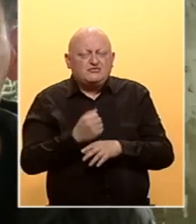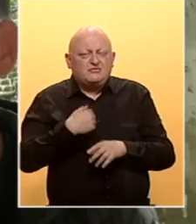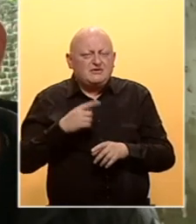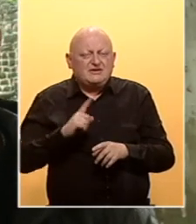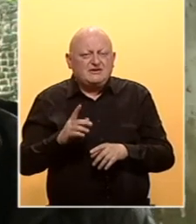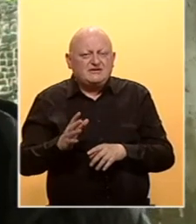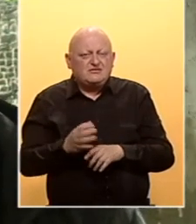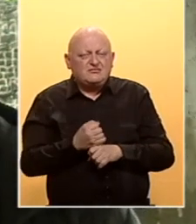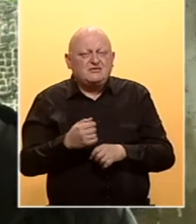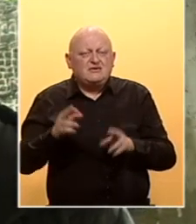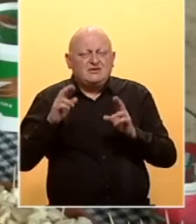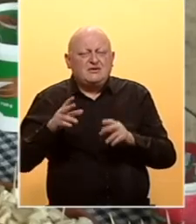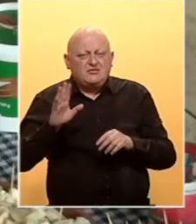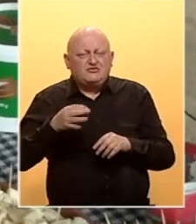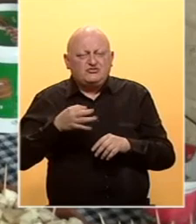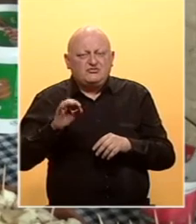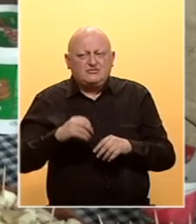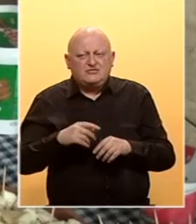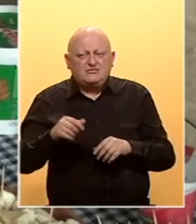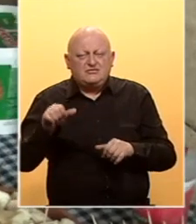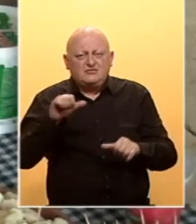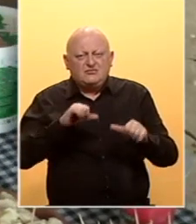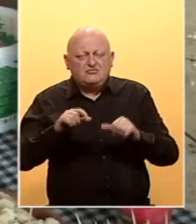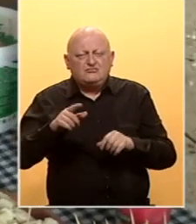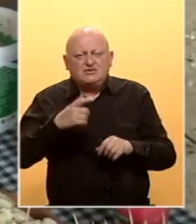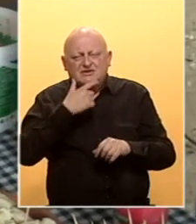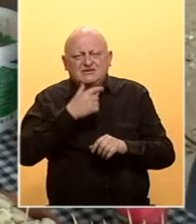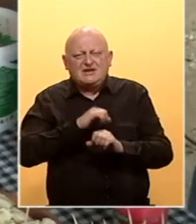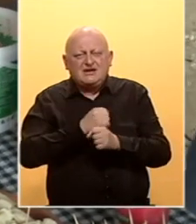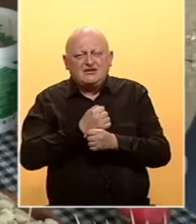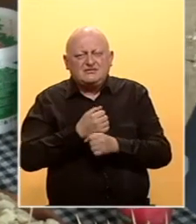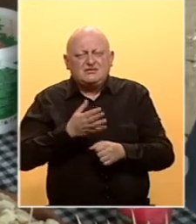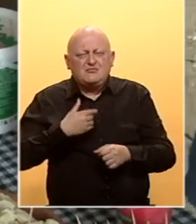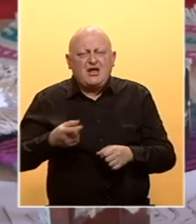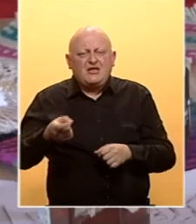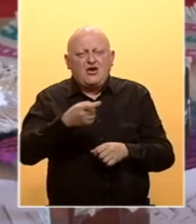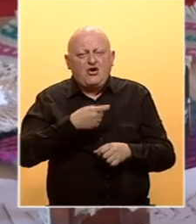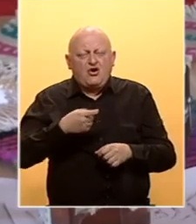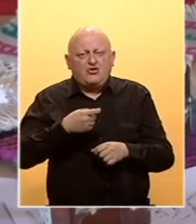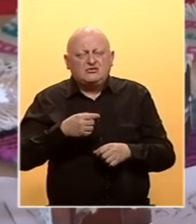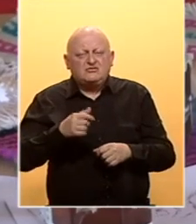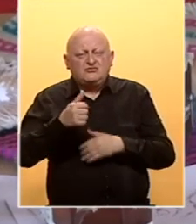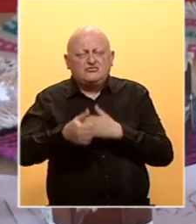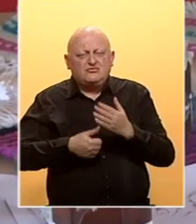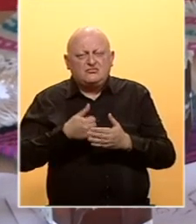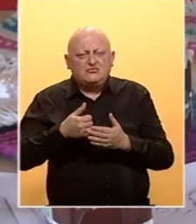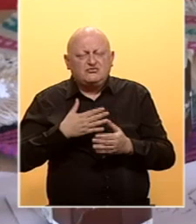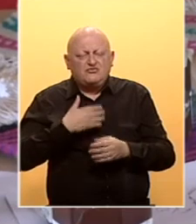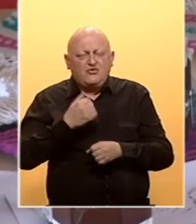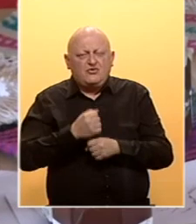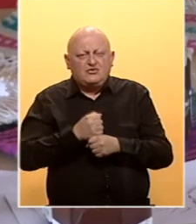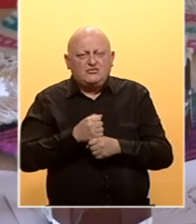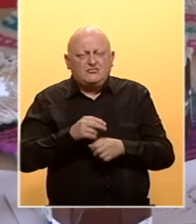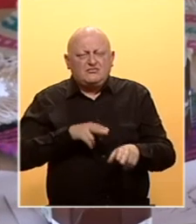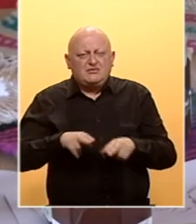sad nisam uspio, ali se nadam da hoću da. Poljoprivredni klaster Stara Hercegovina je mlada organizacija koja je za godinu dana svog rada sa